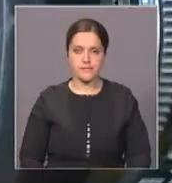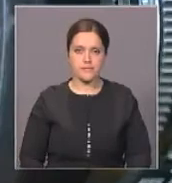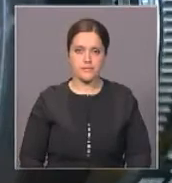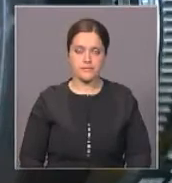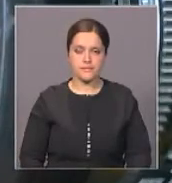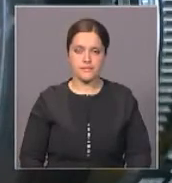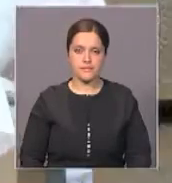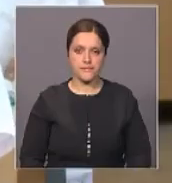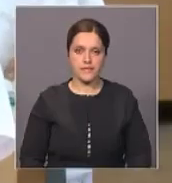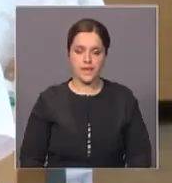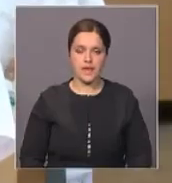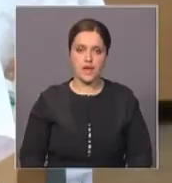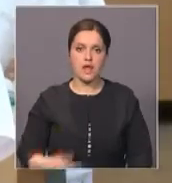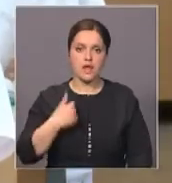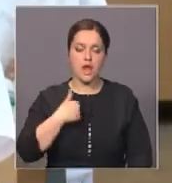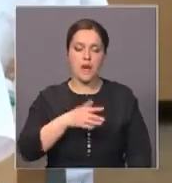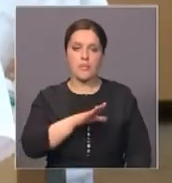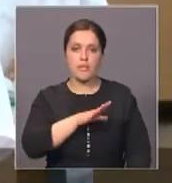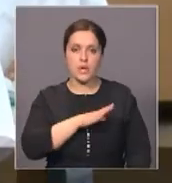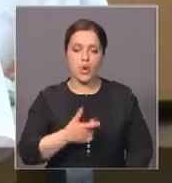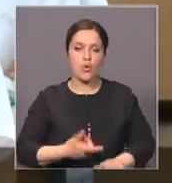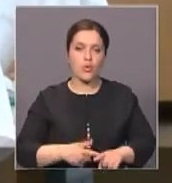Я была очень рада.